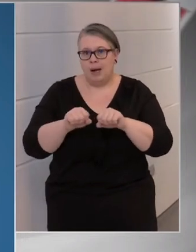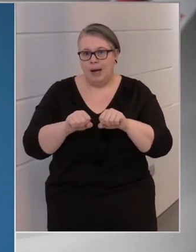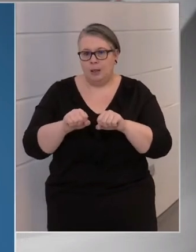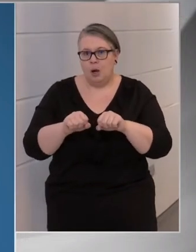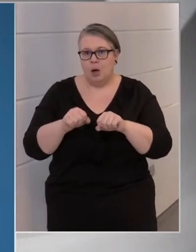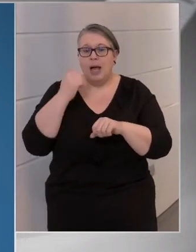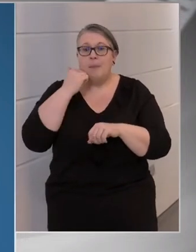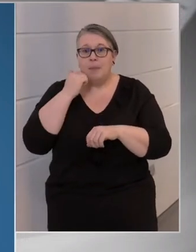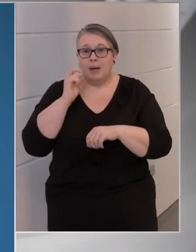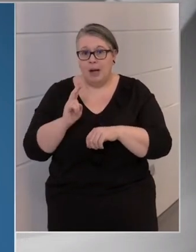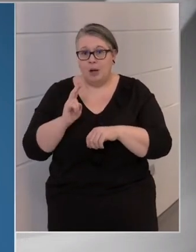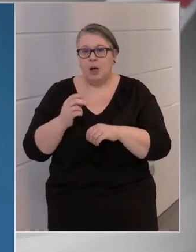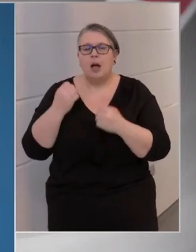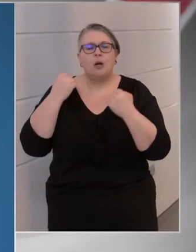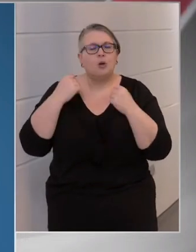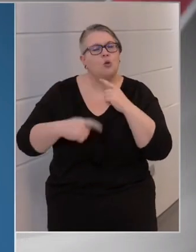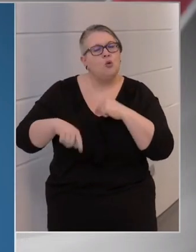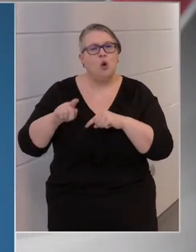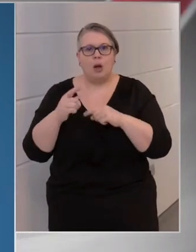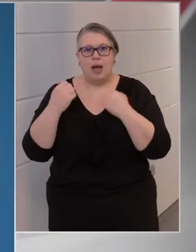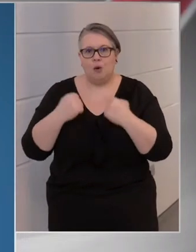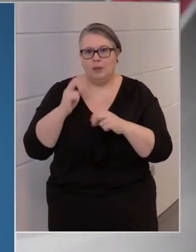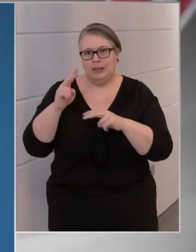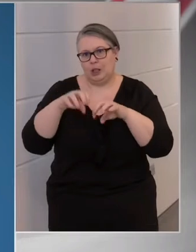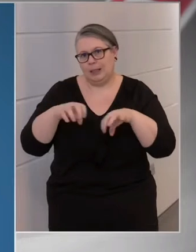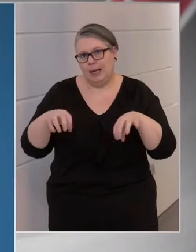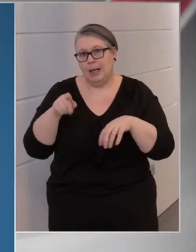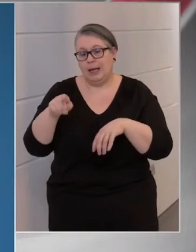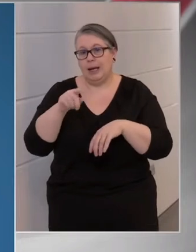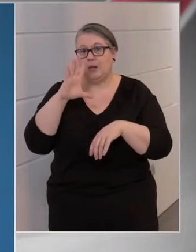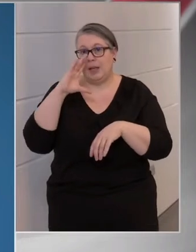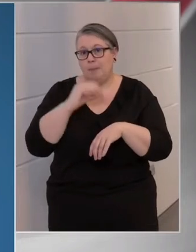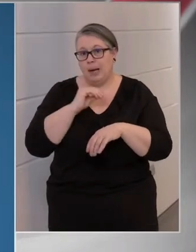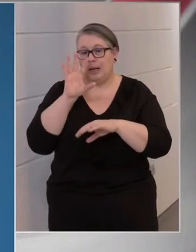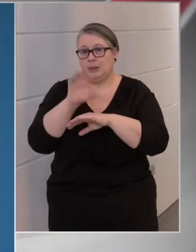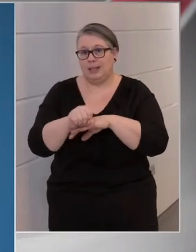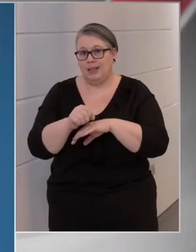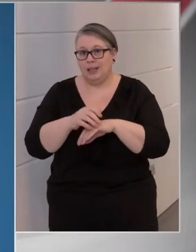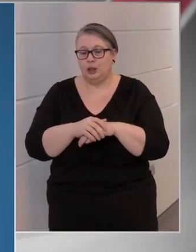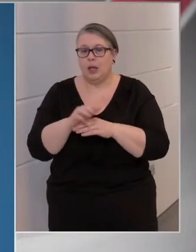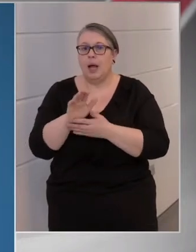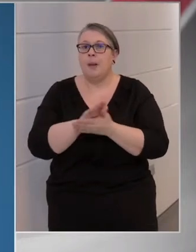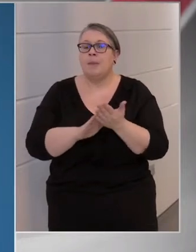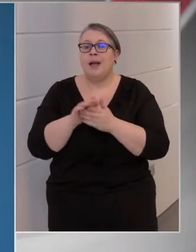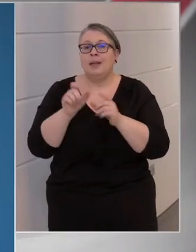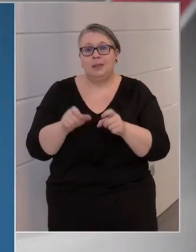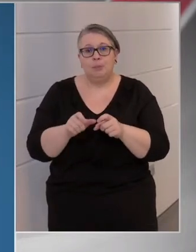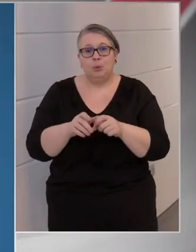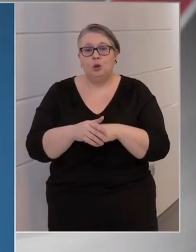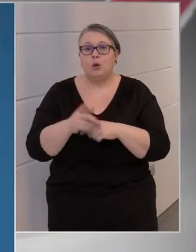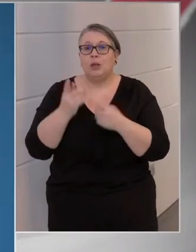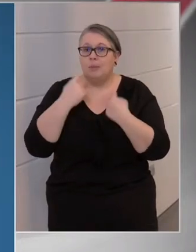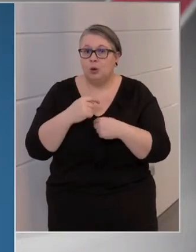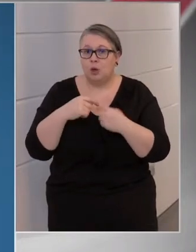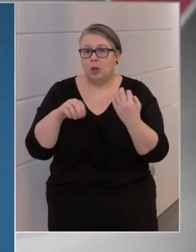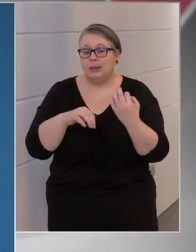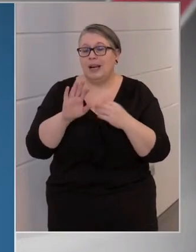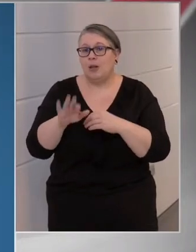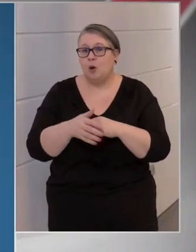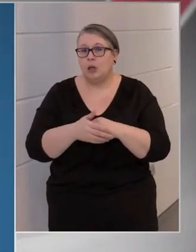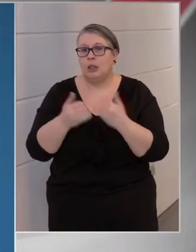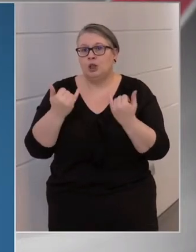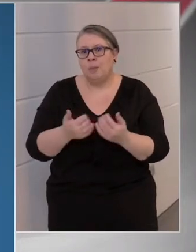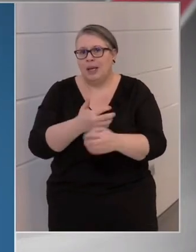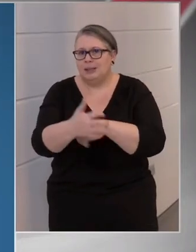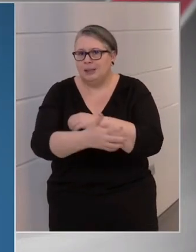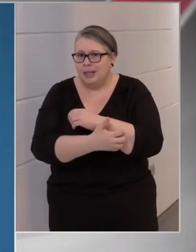az NNK-nak extra erőfeszítéseket kell tennie ezeknek az embereknek az elérésére. Milyen típusú, kifejezetten a romákat és mély